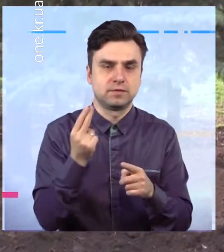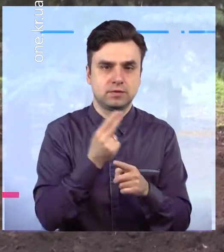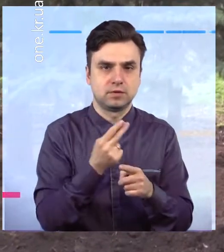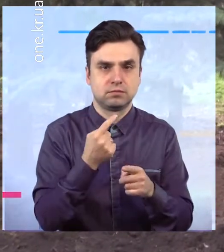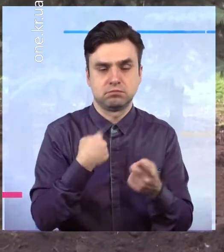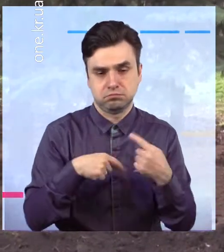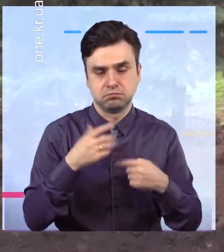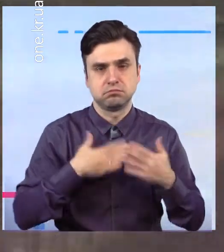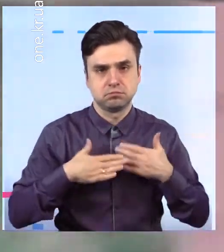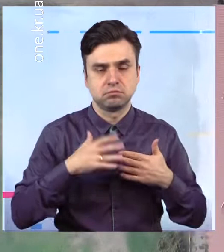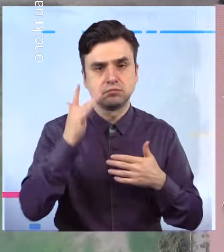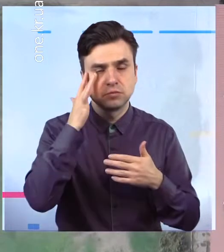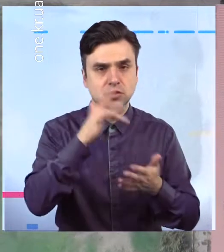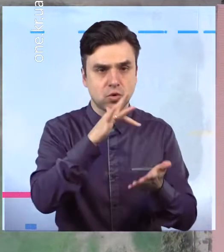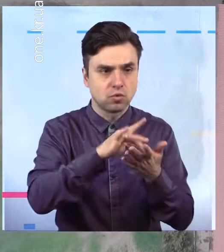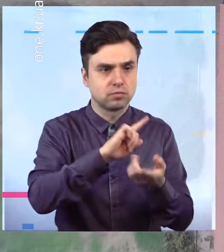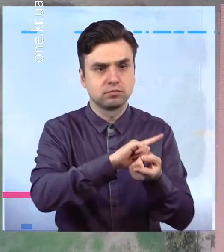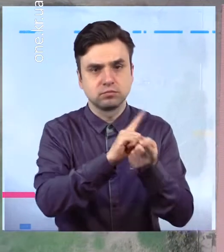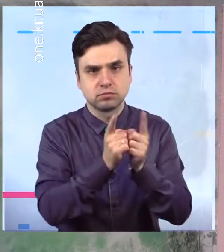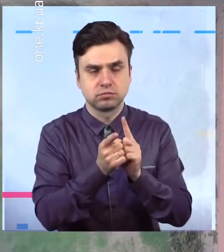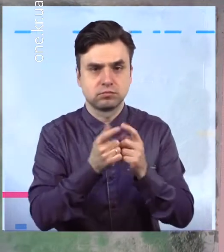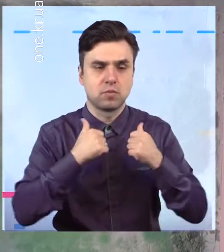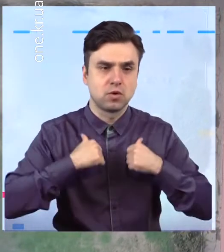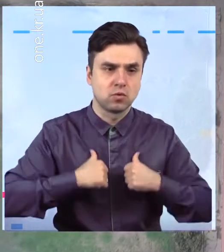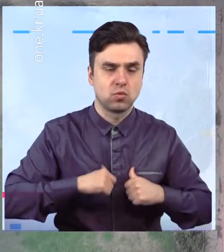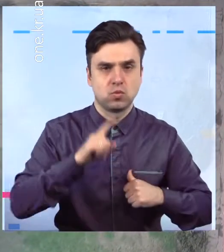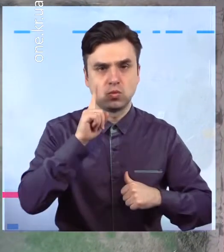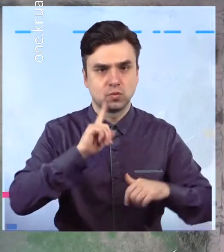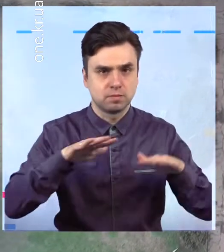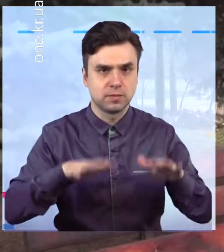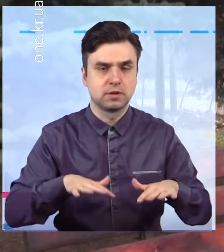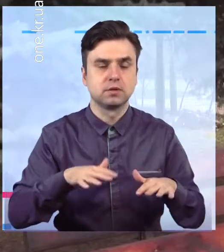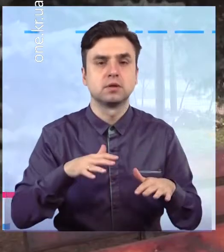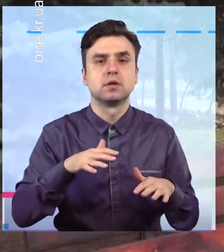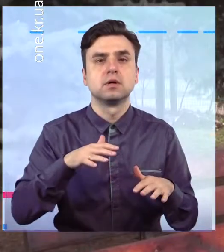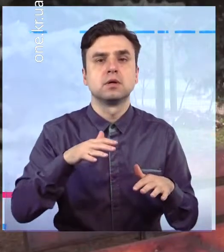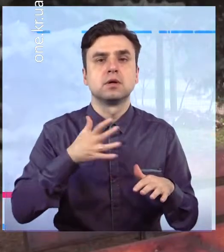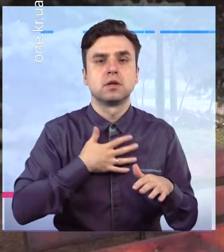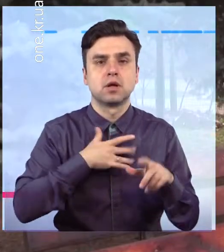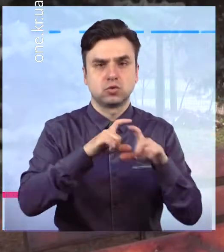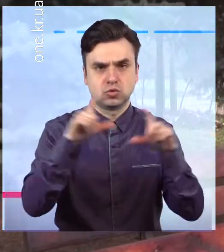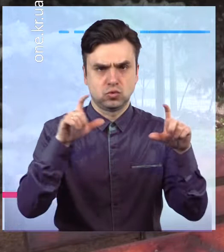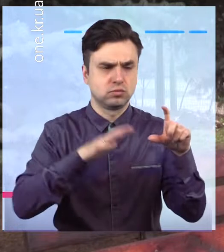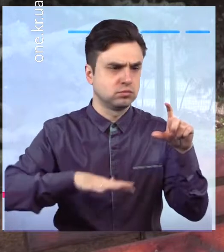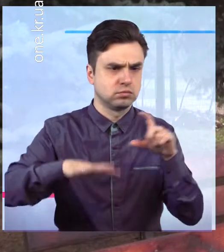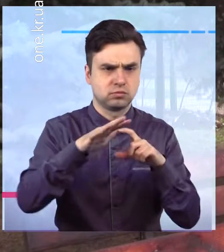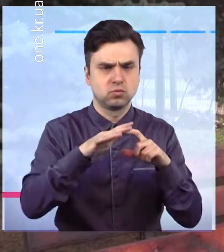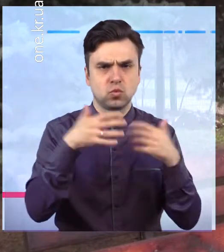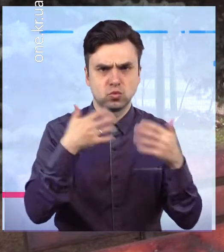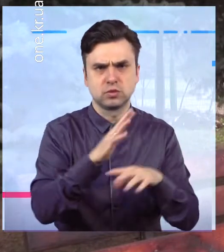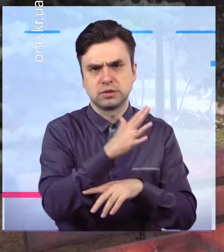уроків ми проводимо на вулиці, тому що територія нашої школи дуже зелена. Ми спостерігаємо за рослинами,